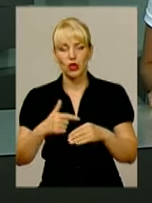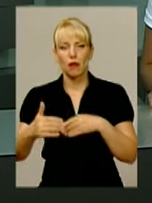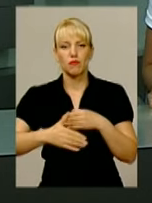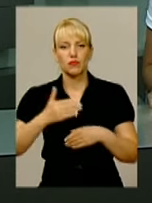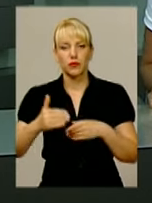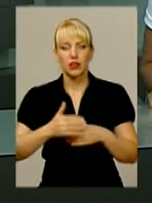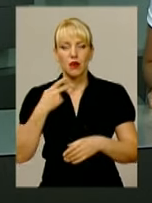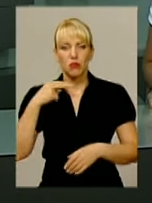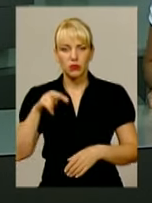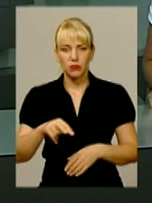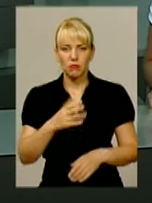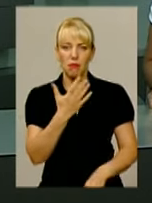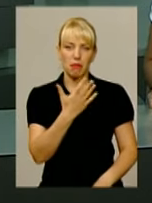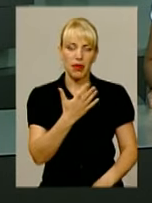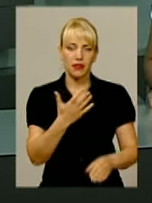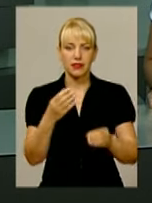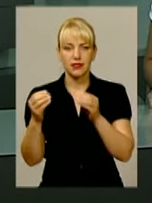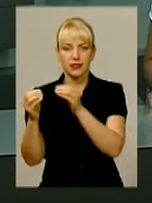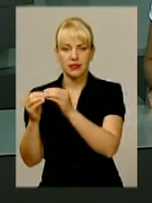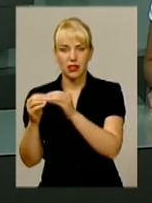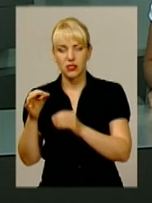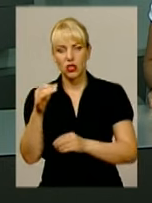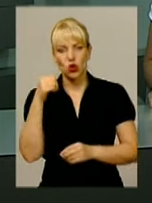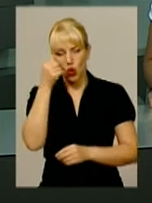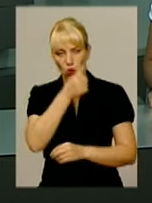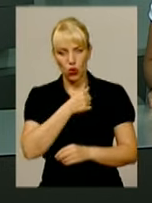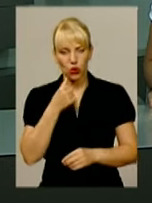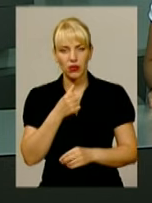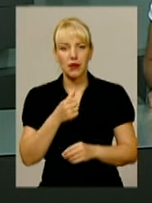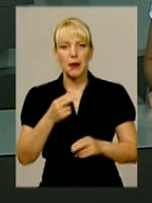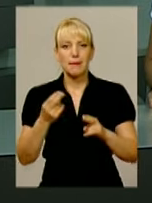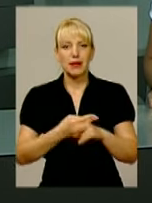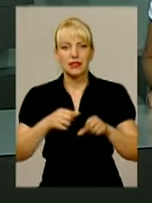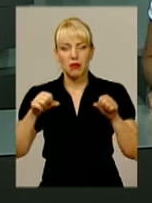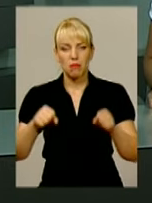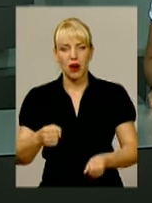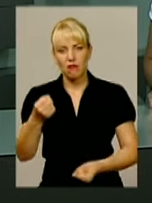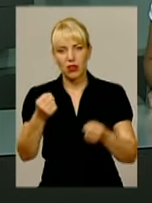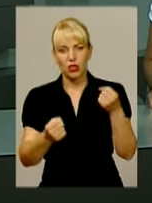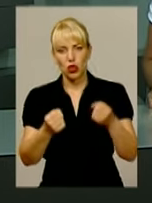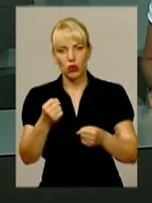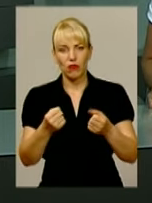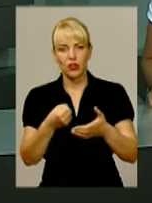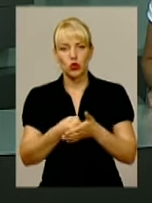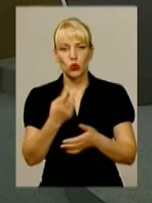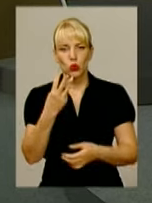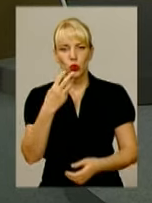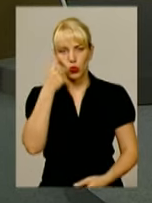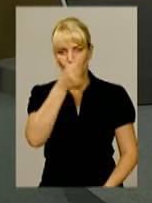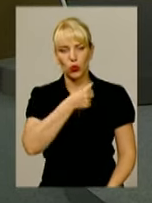на строк від 5 до 10 років з позбавленням права керувати транспортними засобами на строк до 3 років.